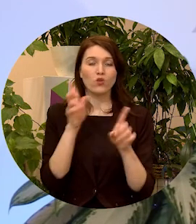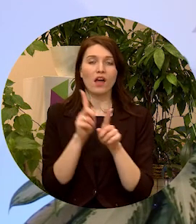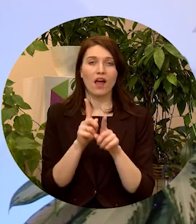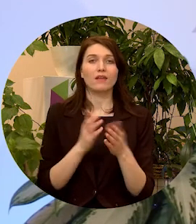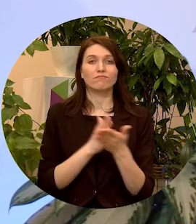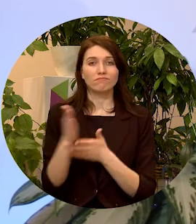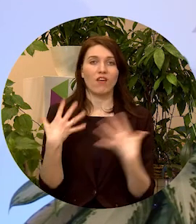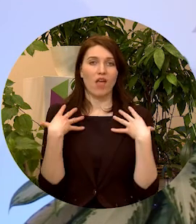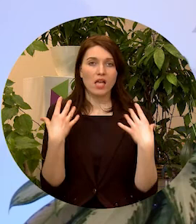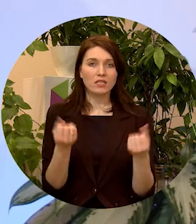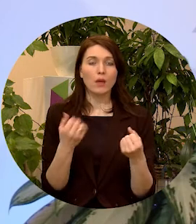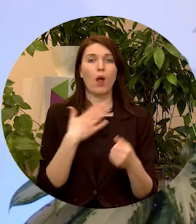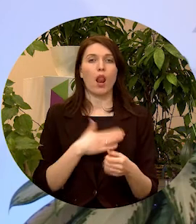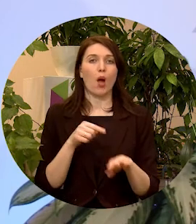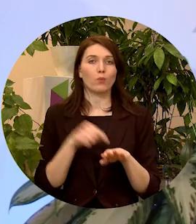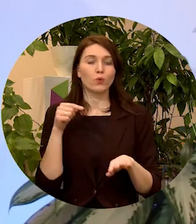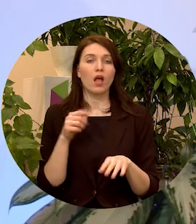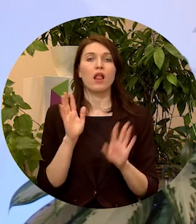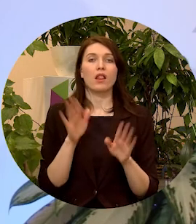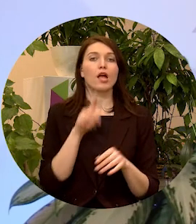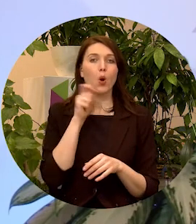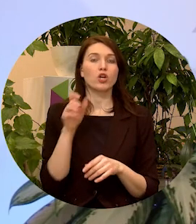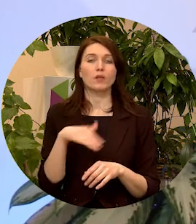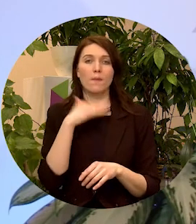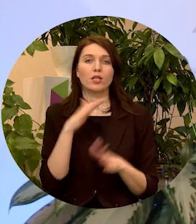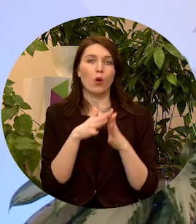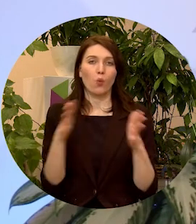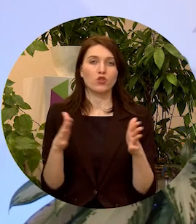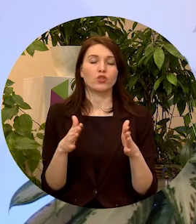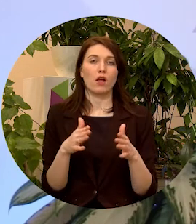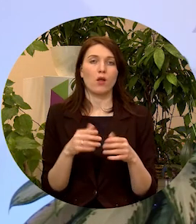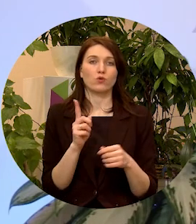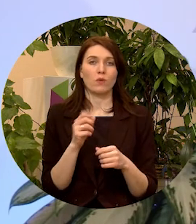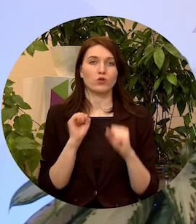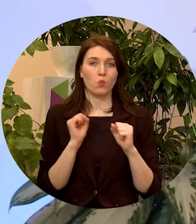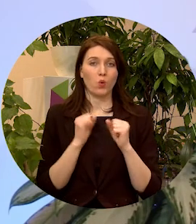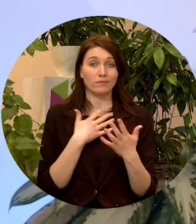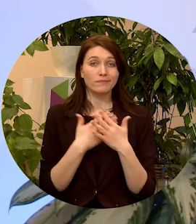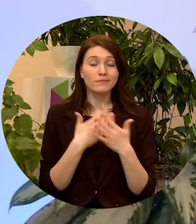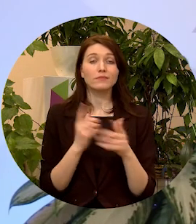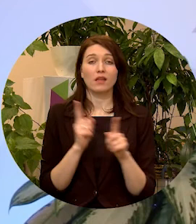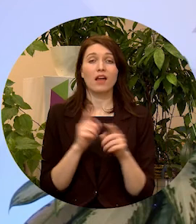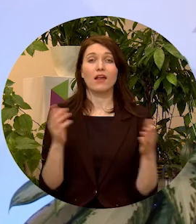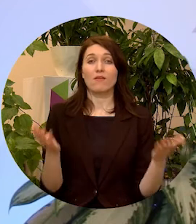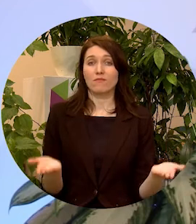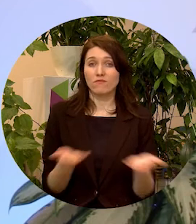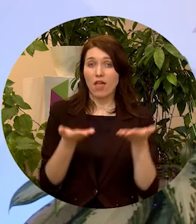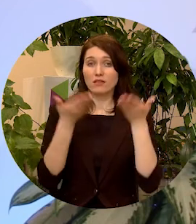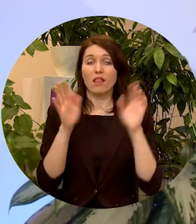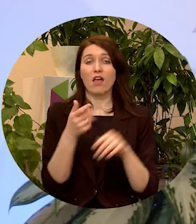uz veselību, labbūtību uz to, lai jauniešiem būtu pietiekami daudz sporta aktivitāšu un veicināt, lai